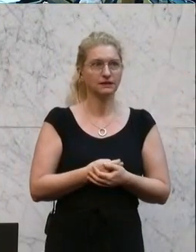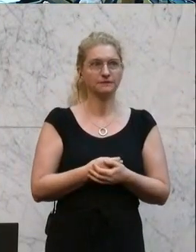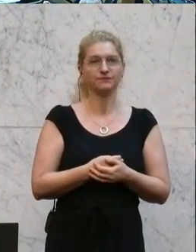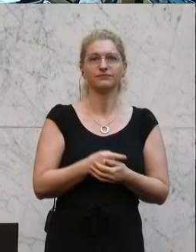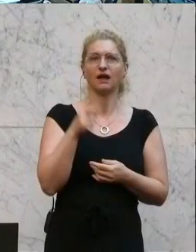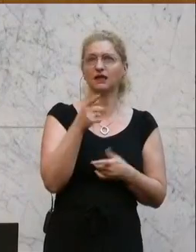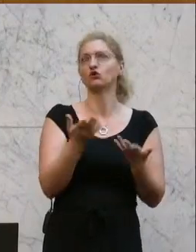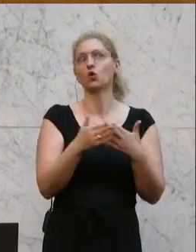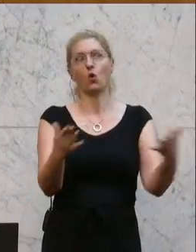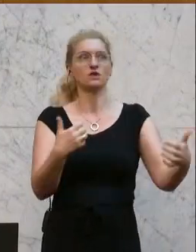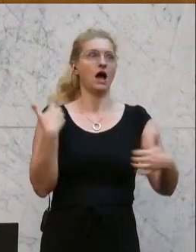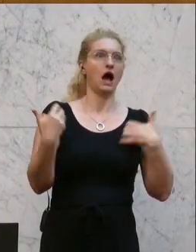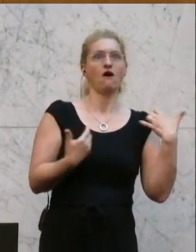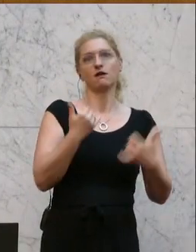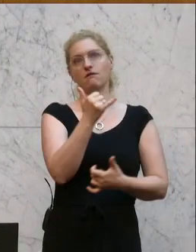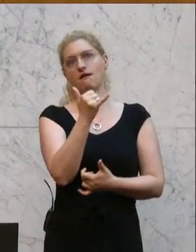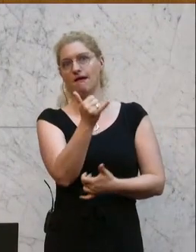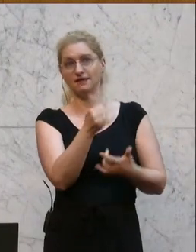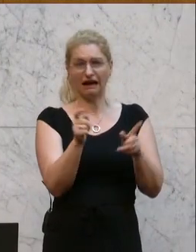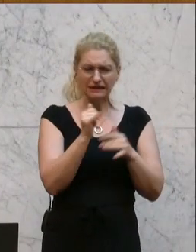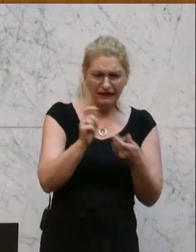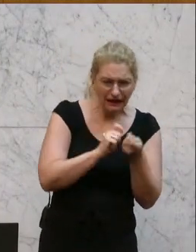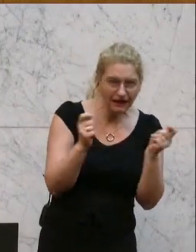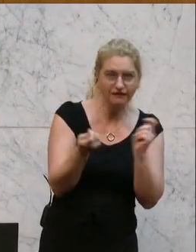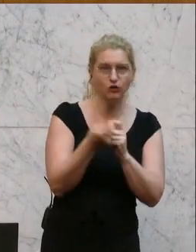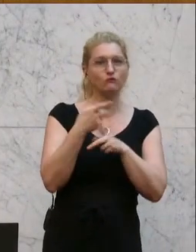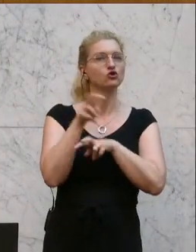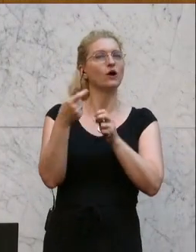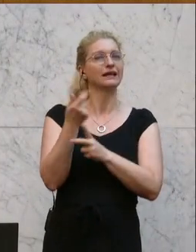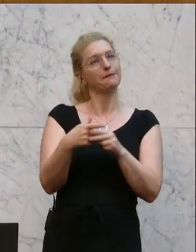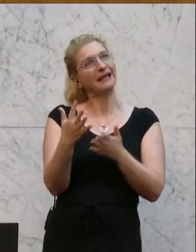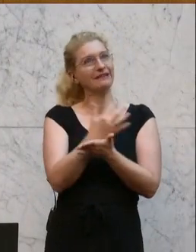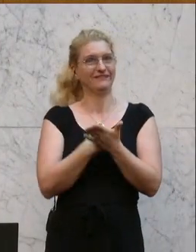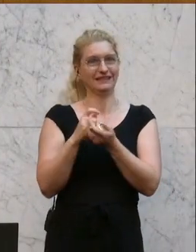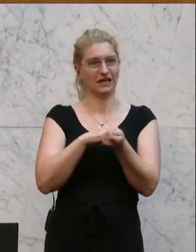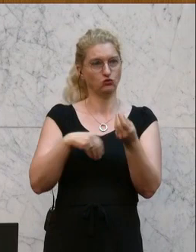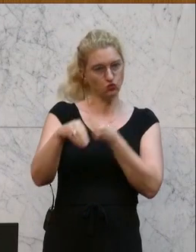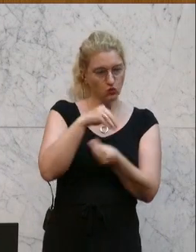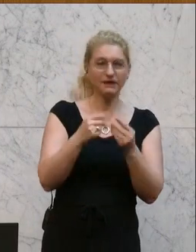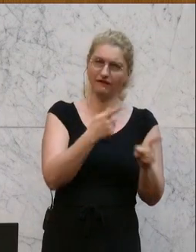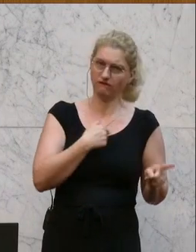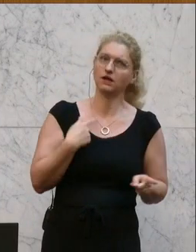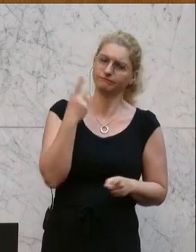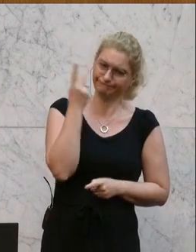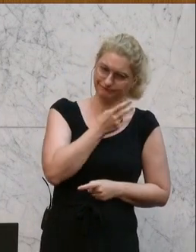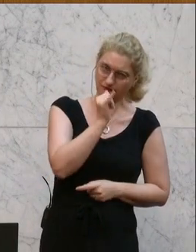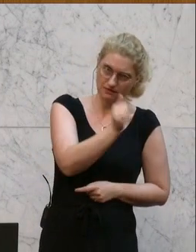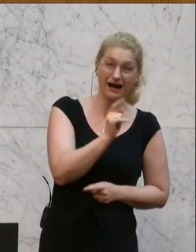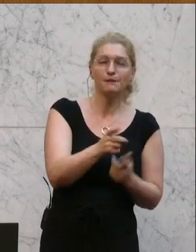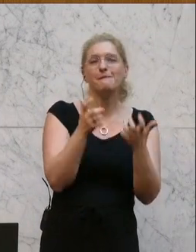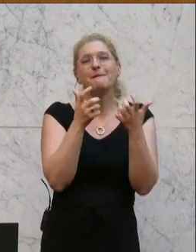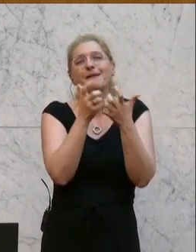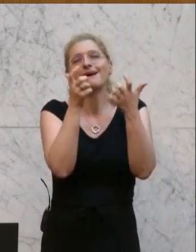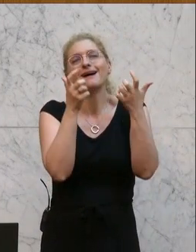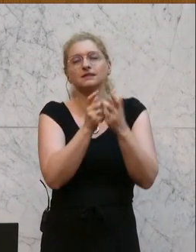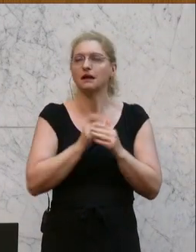große Aufregung. Jede Reform, wo man effizienter mit dem Steuergeld umgeht, werden wir mittragen. Aber diese Märchen, dass Sie Milliarden